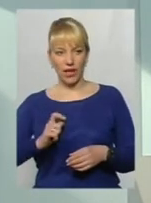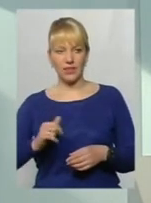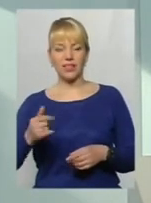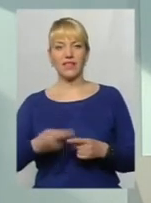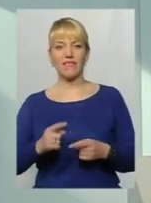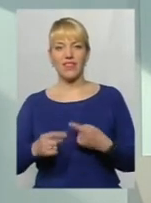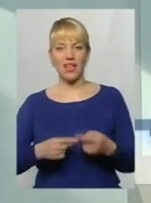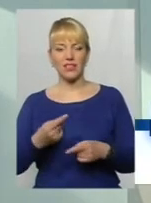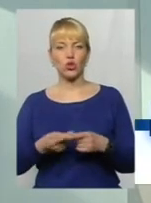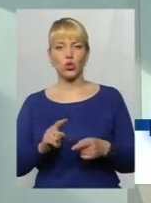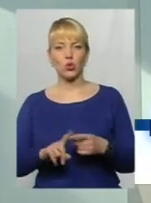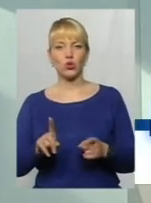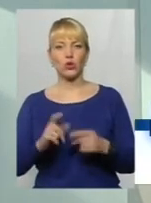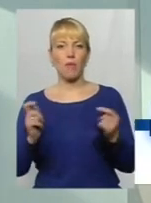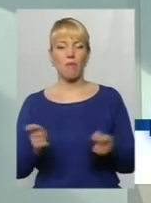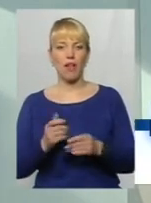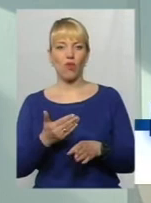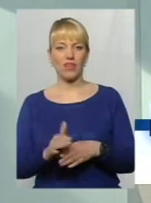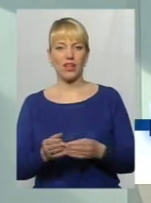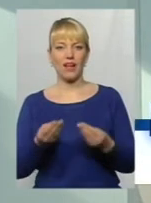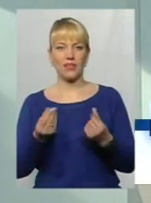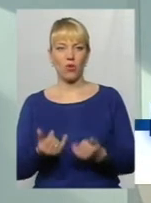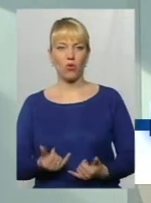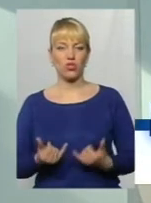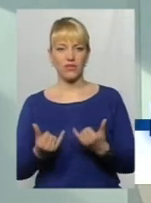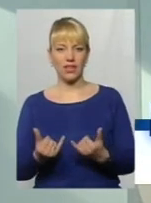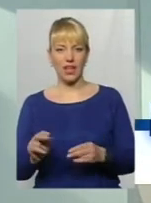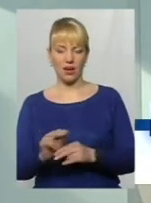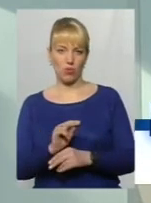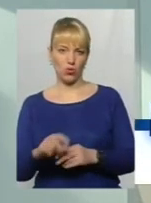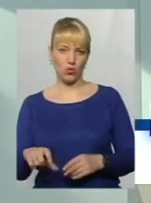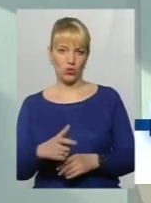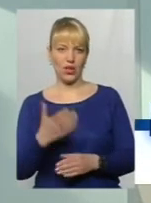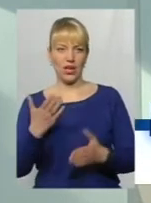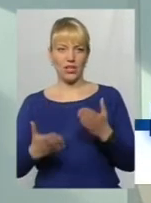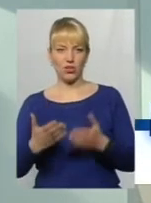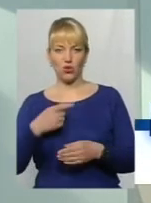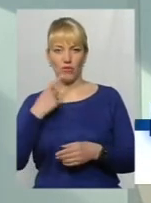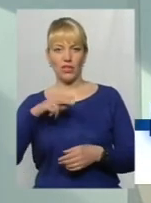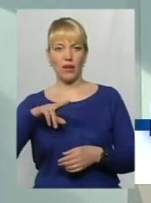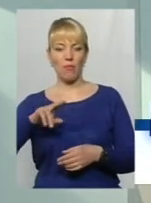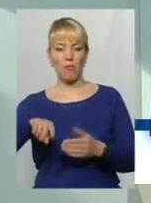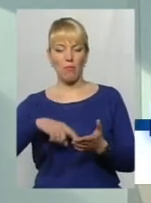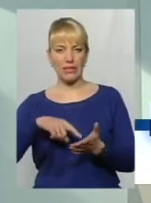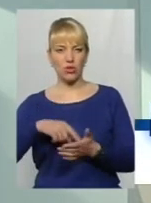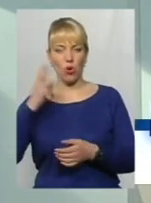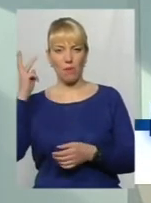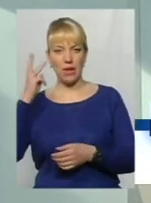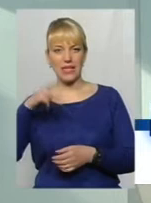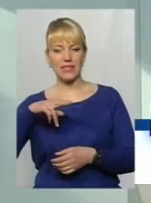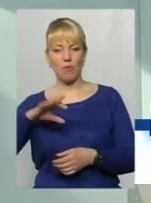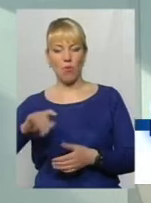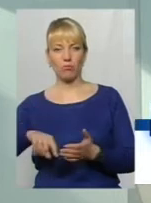внаслідок того, що дуже мало виділяється коштів на ремонт доріг. Якщо взяти місто Хмельницький, то по